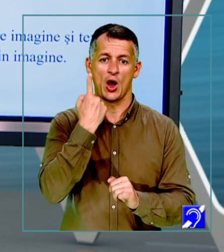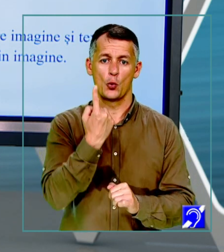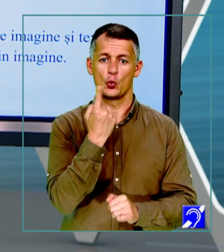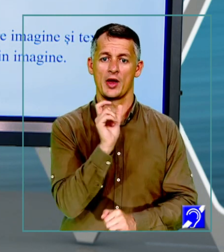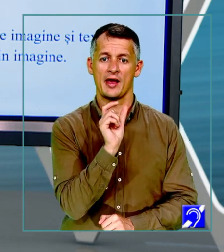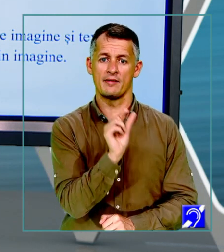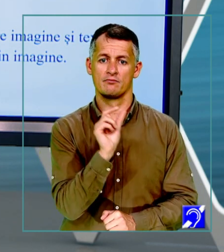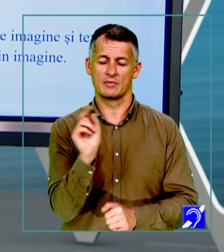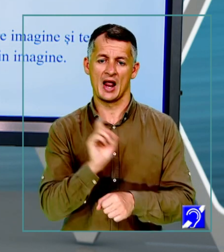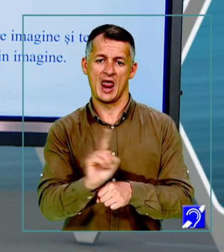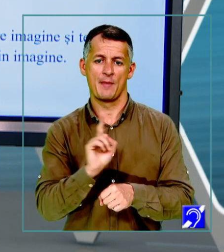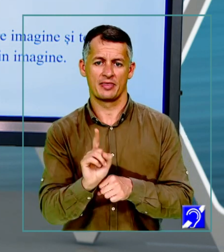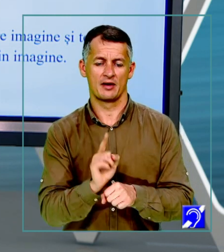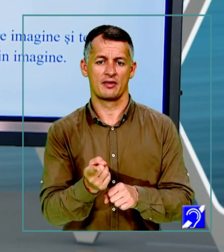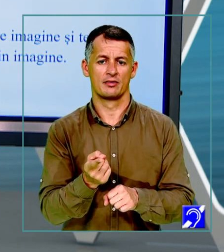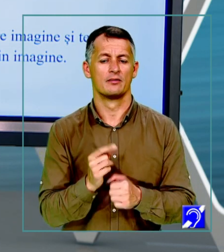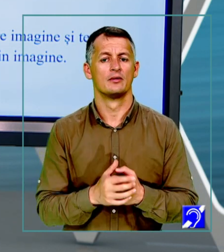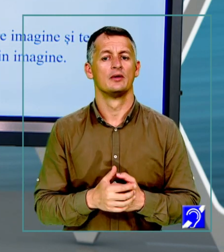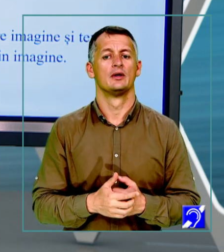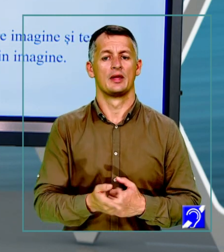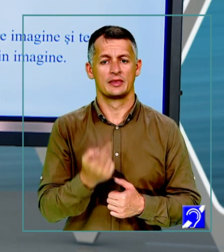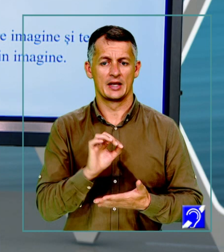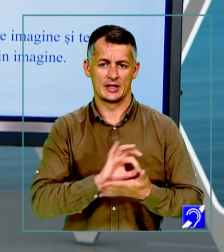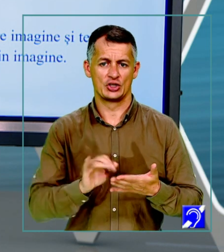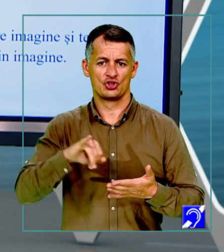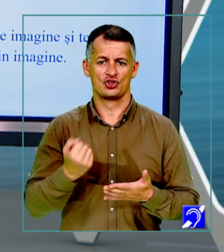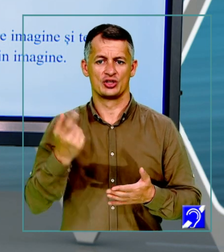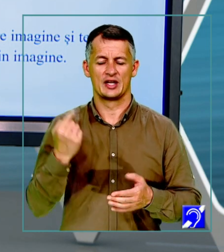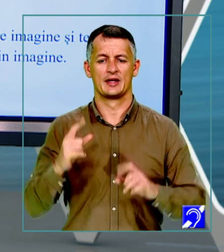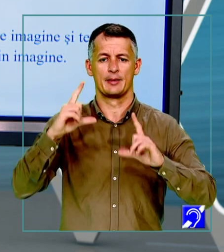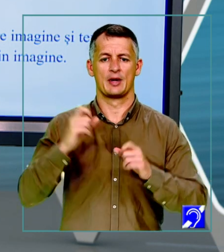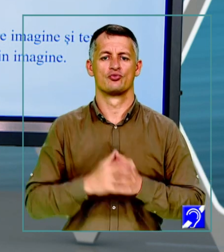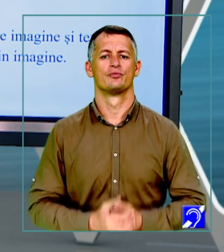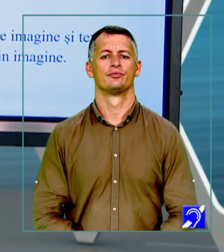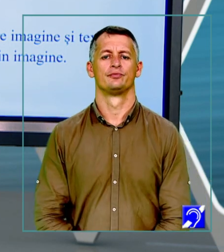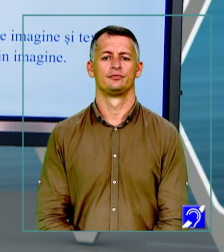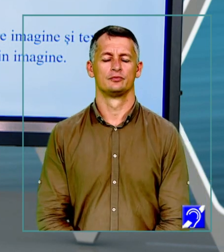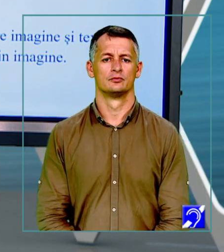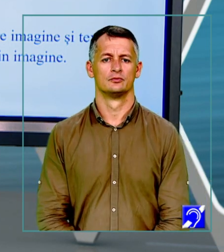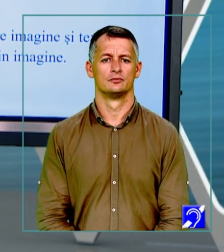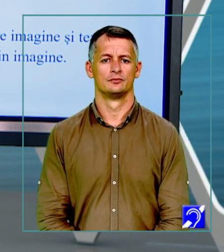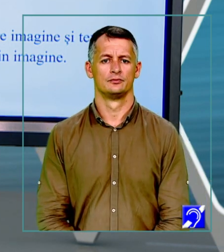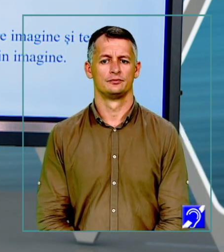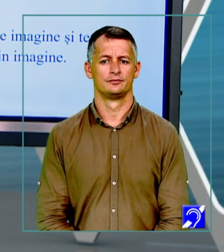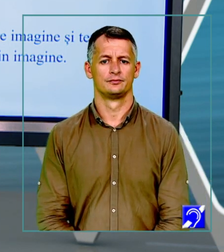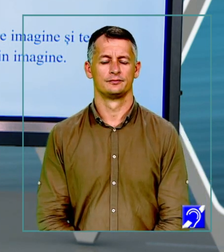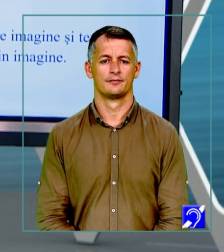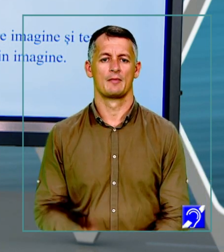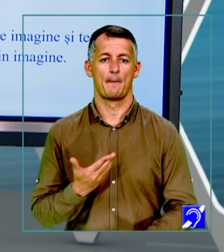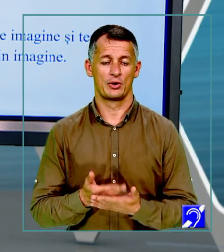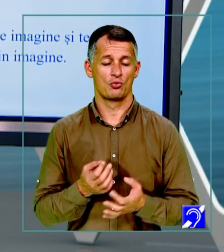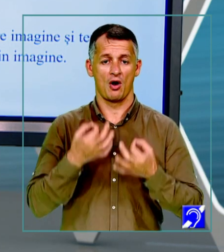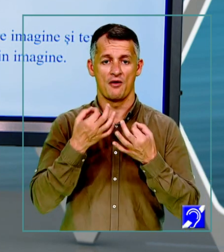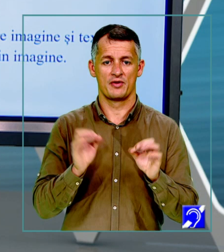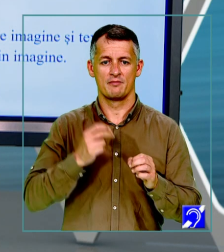element de detaliu din text și din imagine. Haideți să vedem ce presupune fiecare aspect, ca să vă fie mai